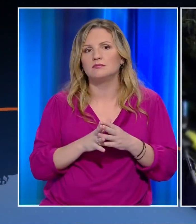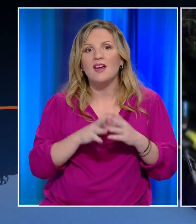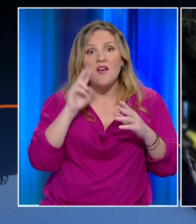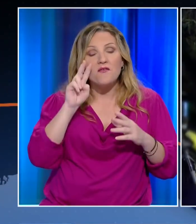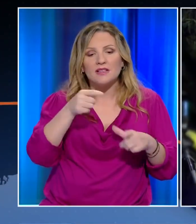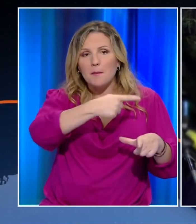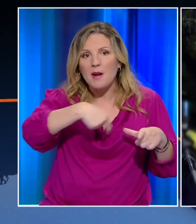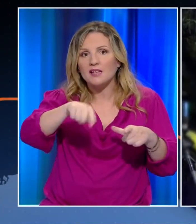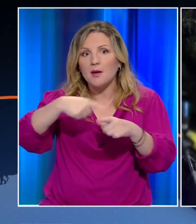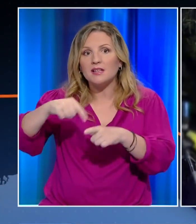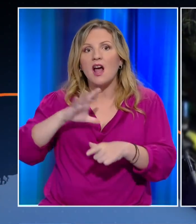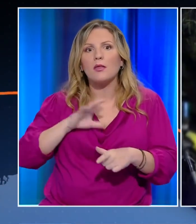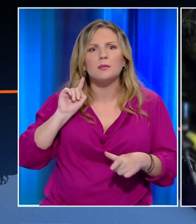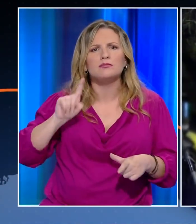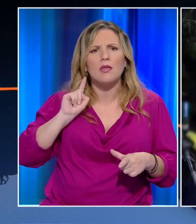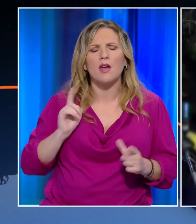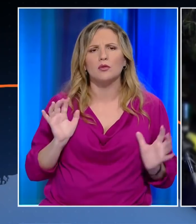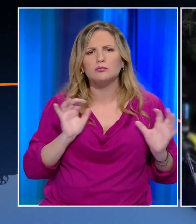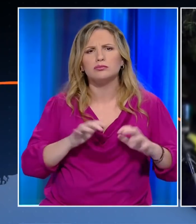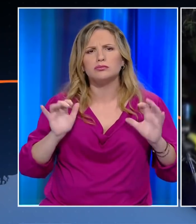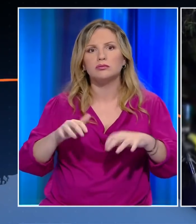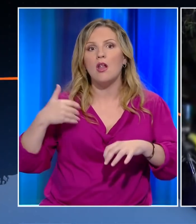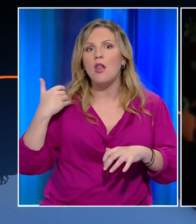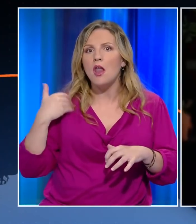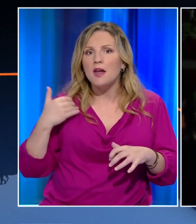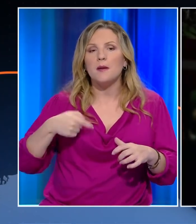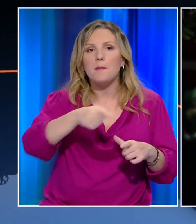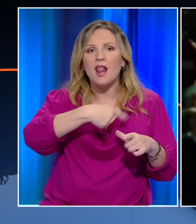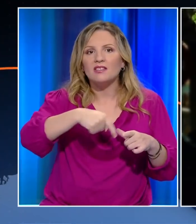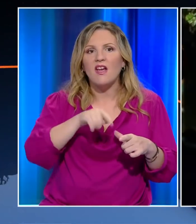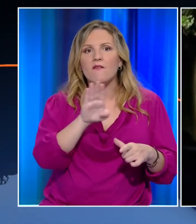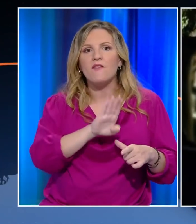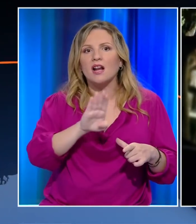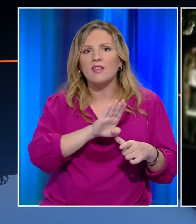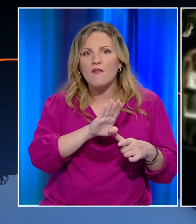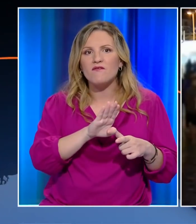συνοστισμού συνεχίζονται. Νεαροί μαζεύονται στη βλατεία Βαρνάβα.